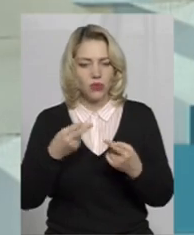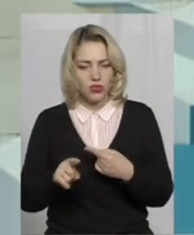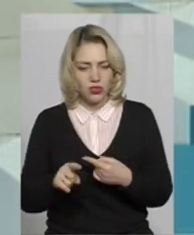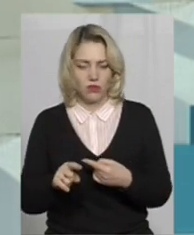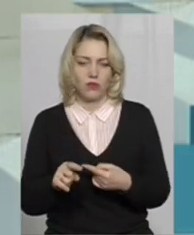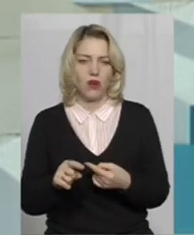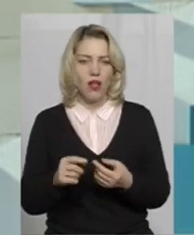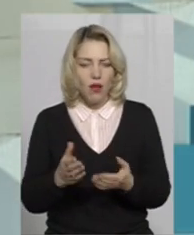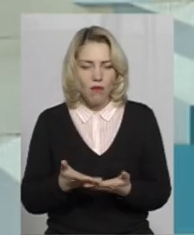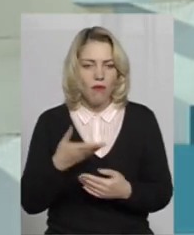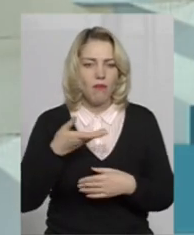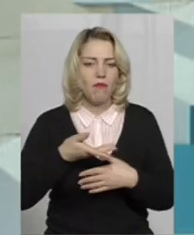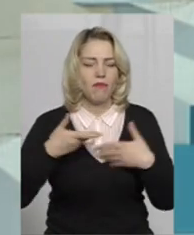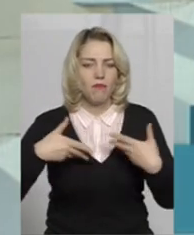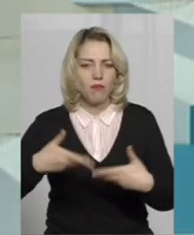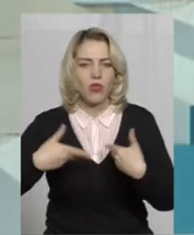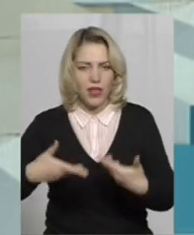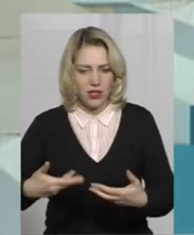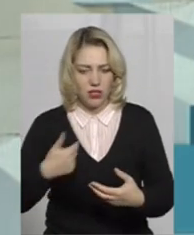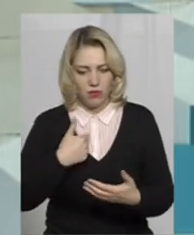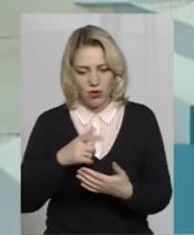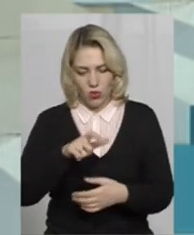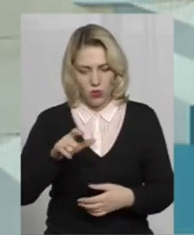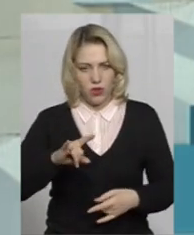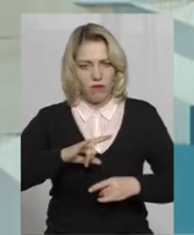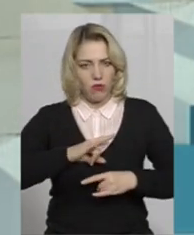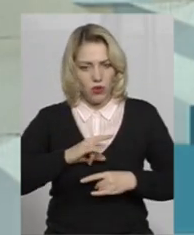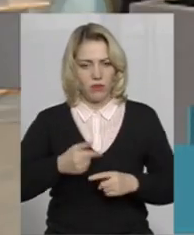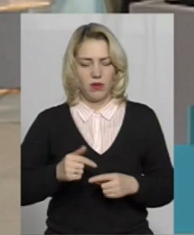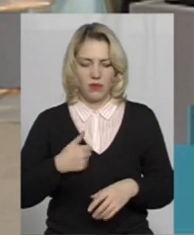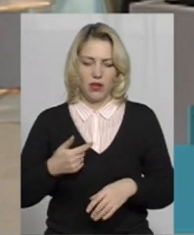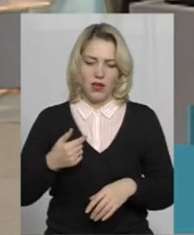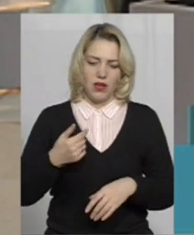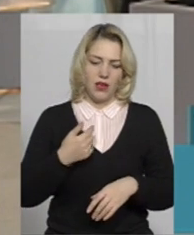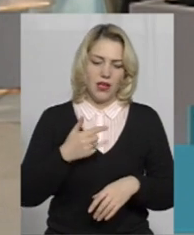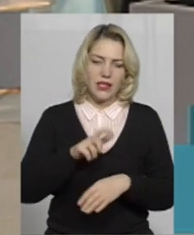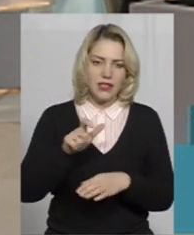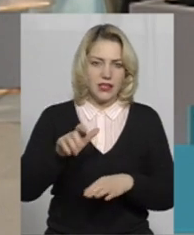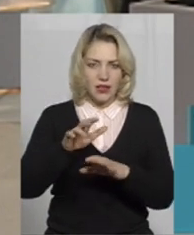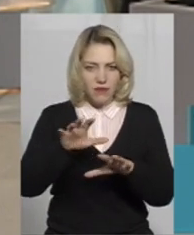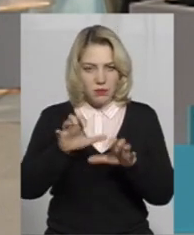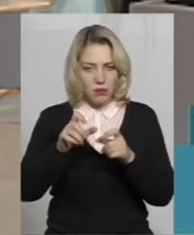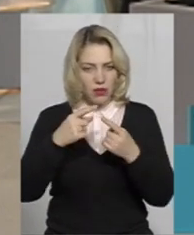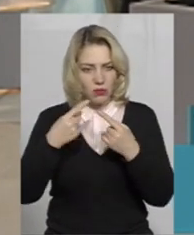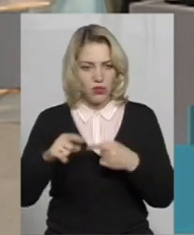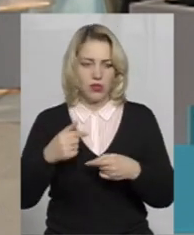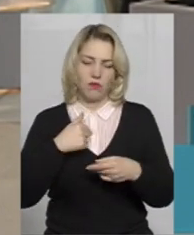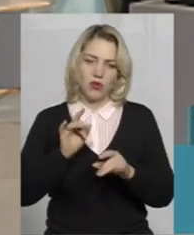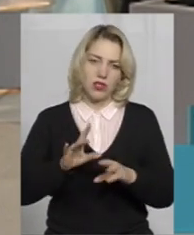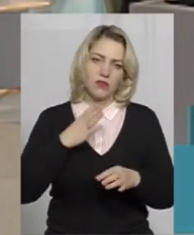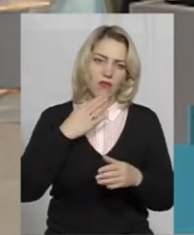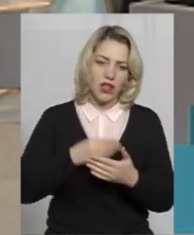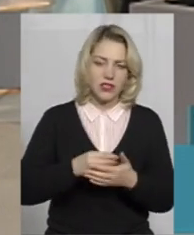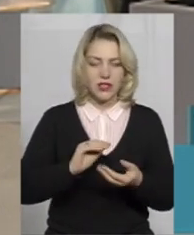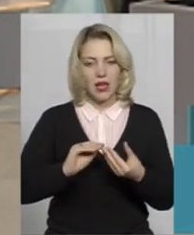по-іншому сприймають, нам це дуже подобається. Ми приходимо у формі, розповідаємо наші власні приклади, які